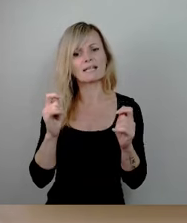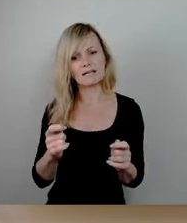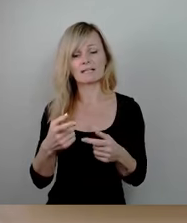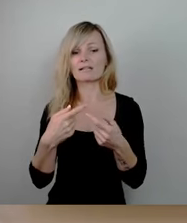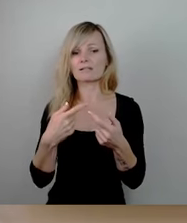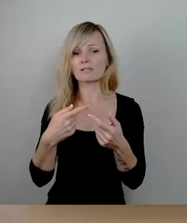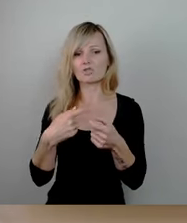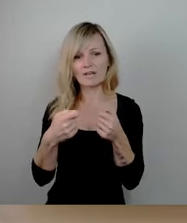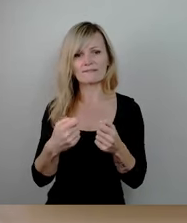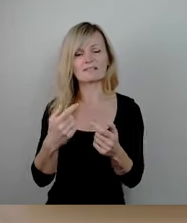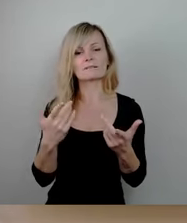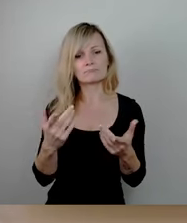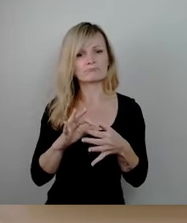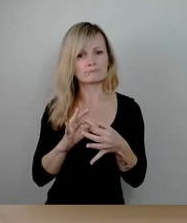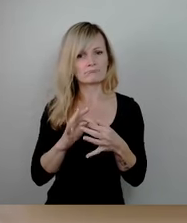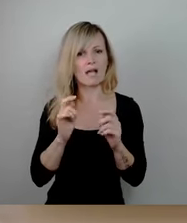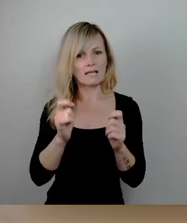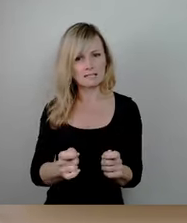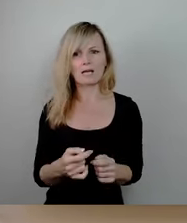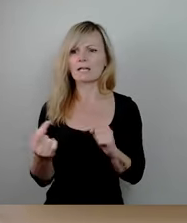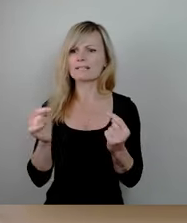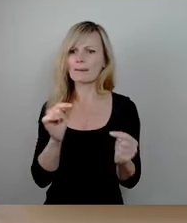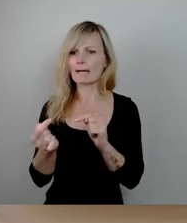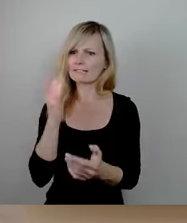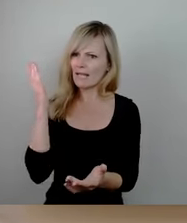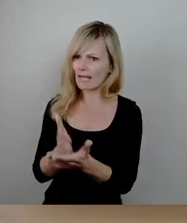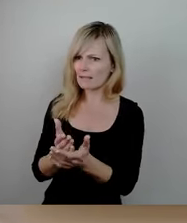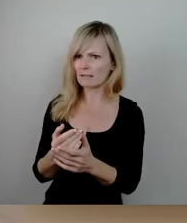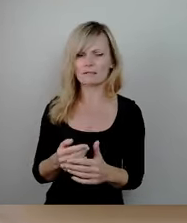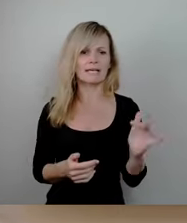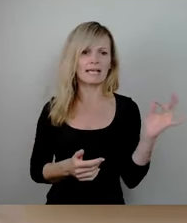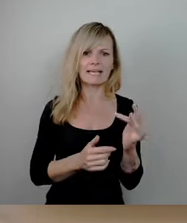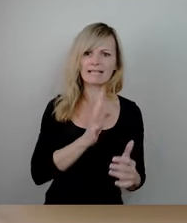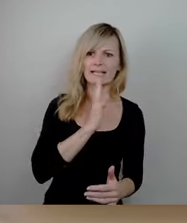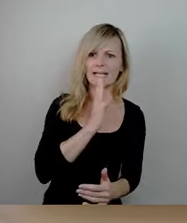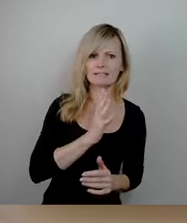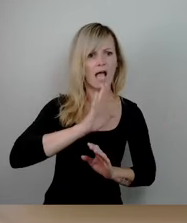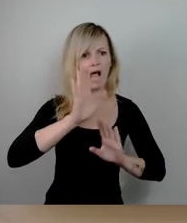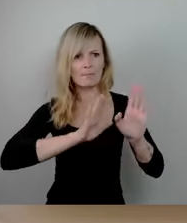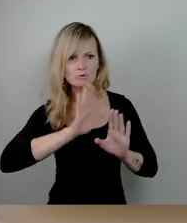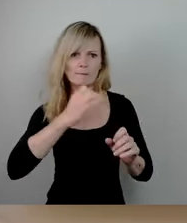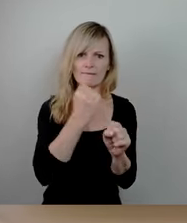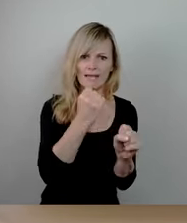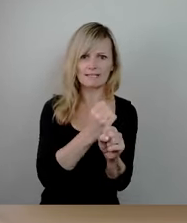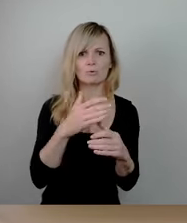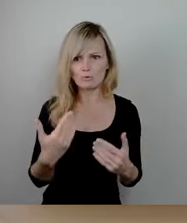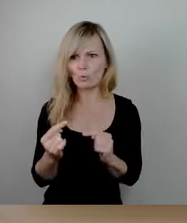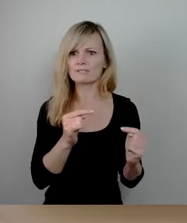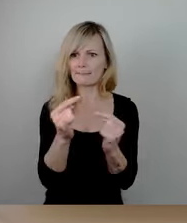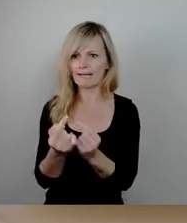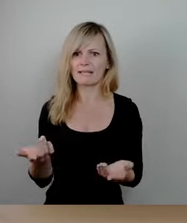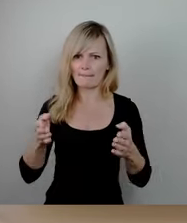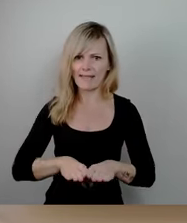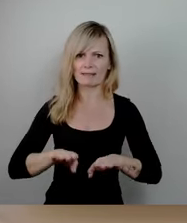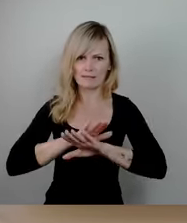gehabt, Ende der Debatte. Es gab das Gegenrede, das ist abgestimmt worden mit Mehrheit und damit ist die Debatte beendet. Punkt.